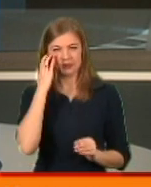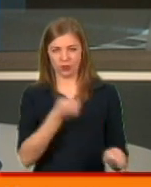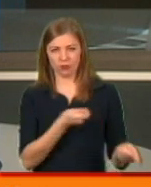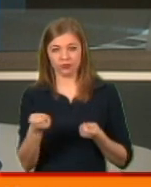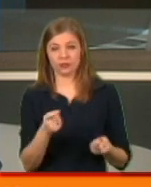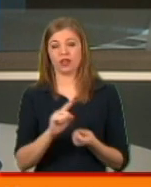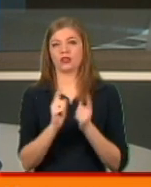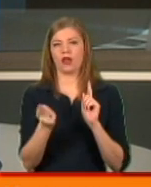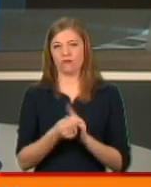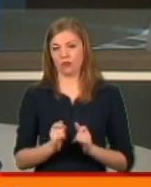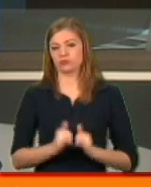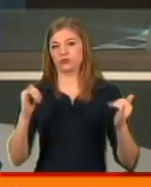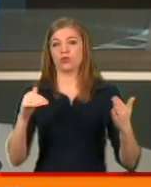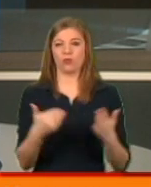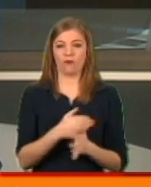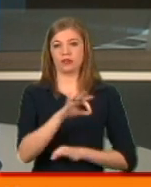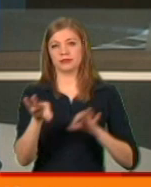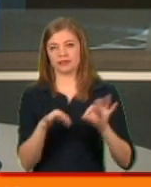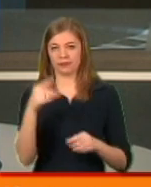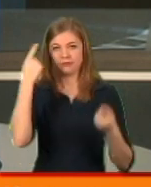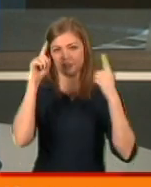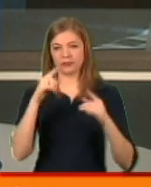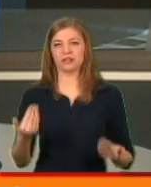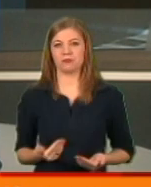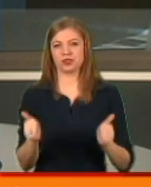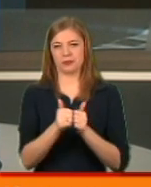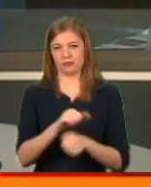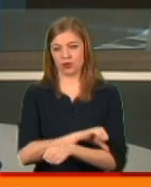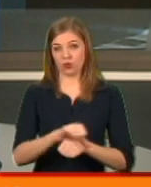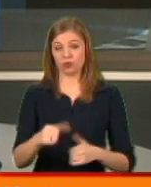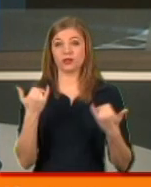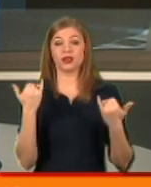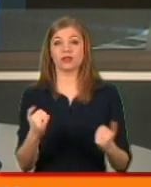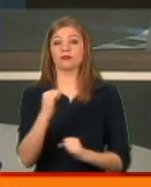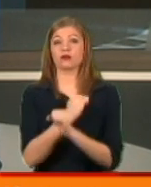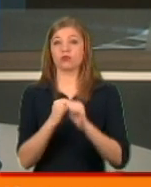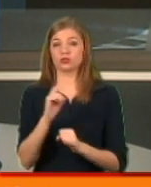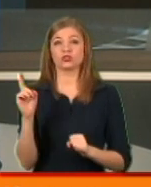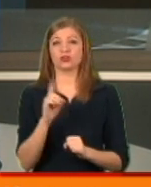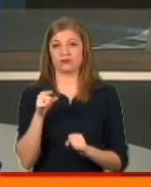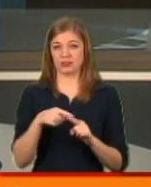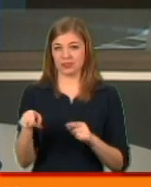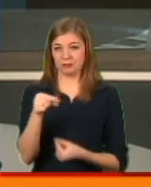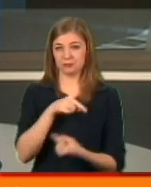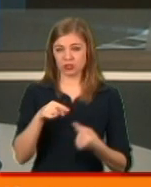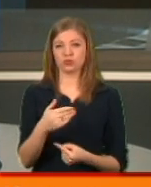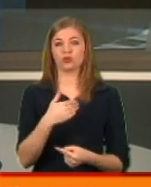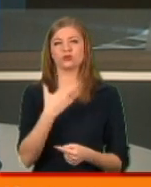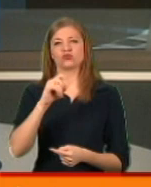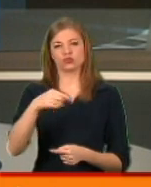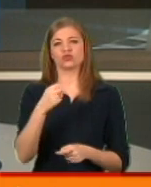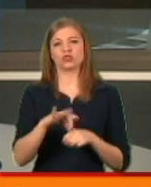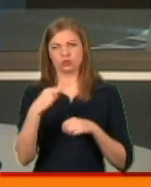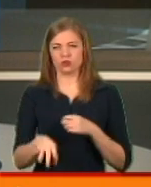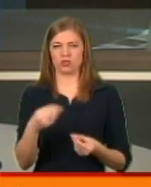натомість лише обросли новими схемами винахідливих мешканців прикордоння. І тепер борці з човниковим бізнесом вимагають іще жорсткіших